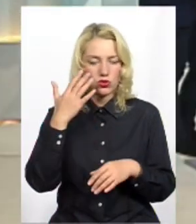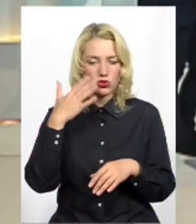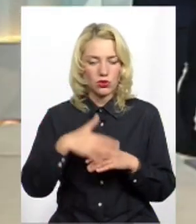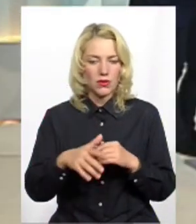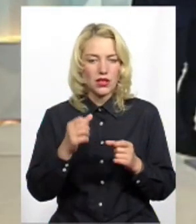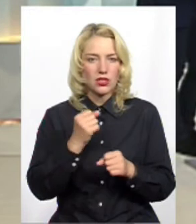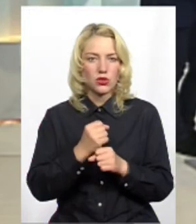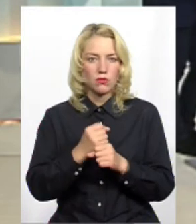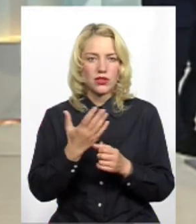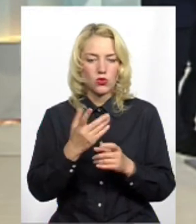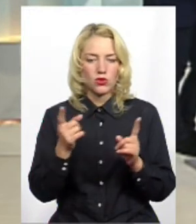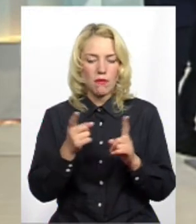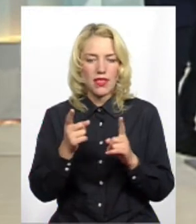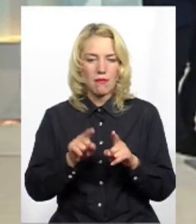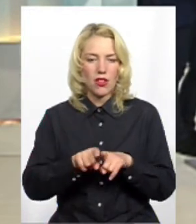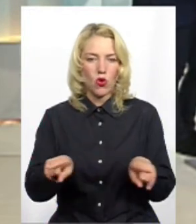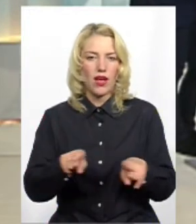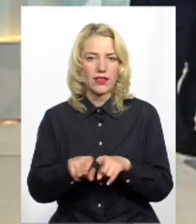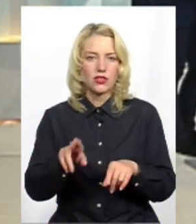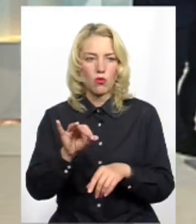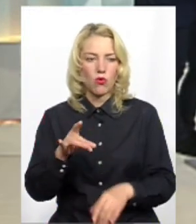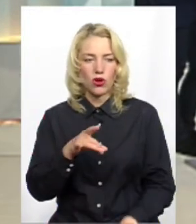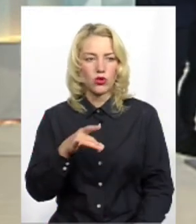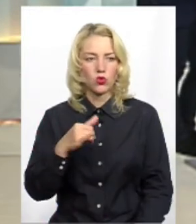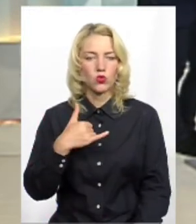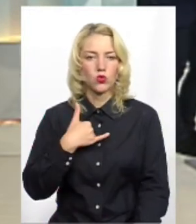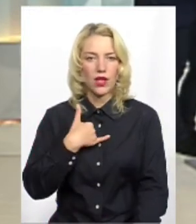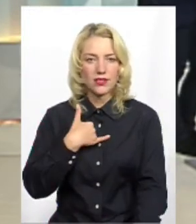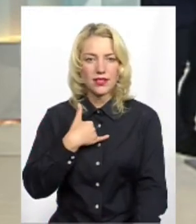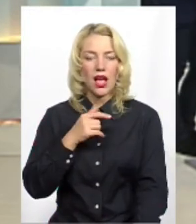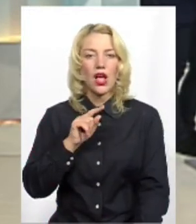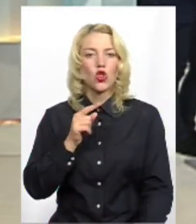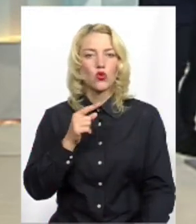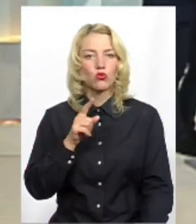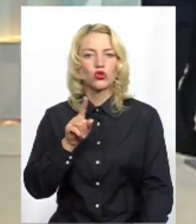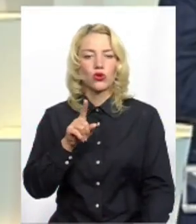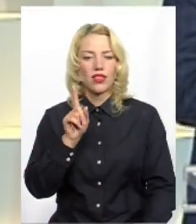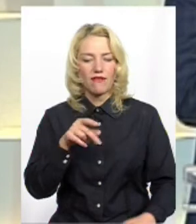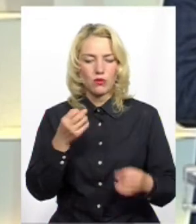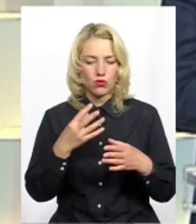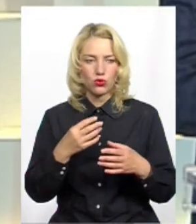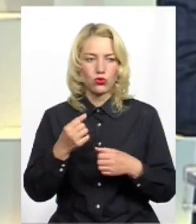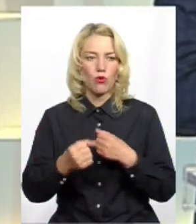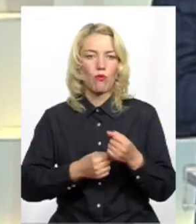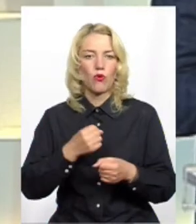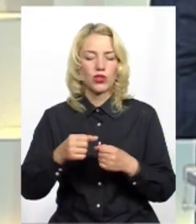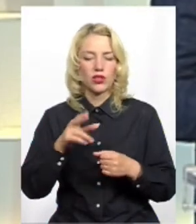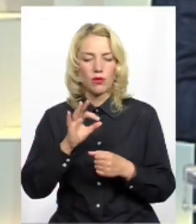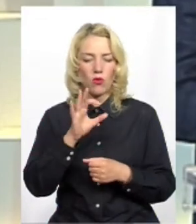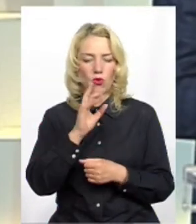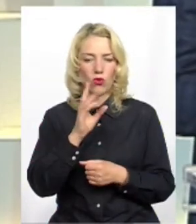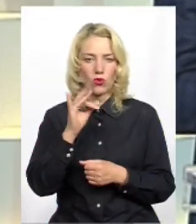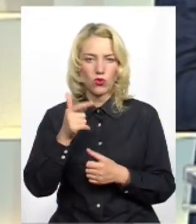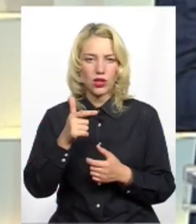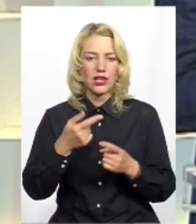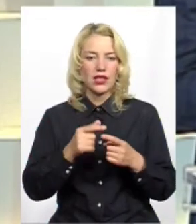зробити якусь мінімальну агітацію по регіону у нас. Тому що, даже елементарно проїхати по округу, зустрітися з людьми,